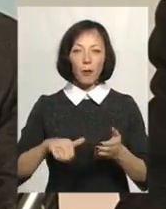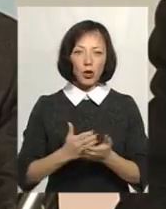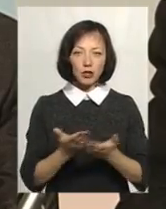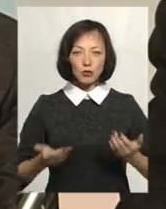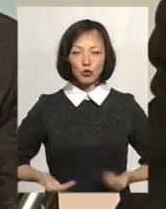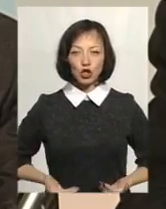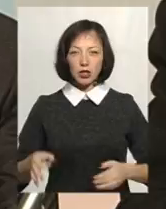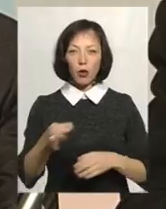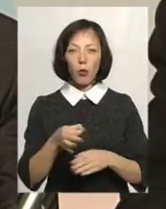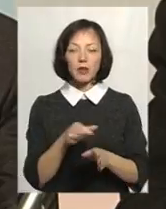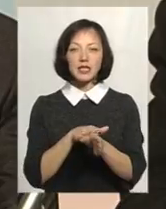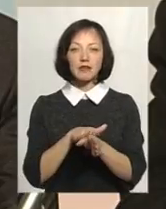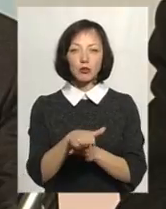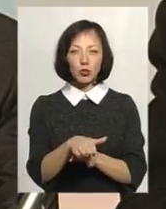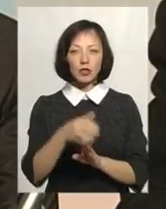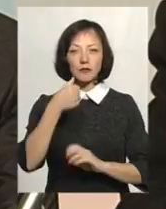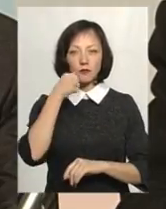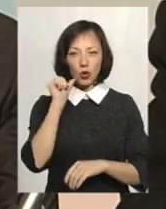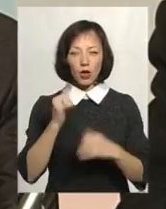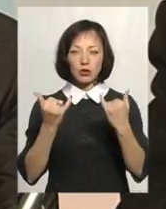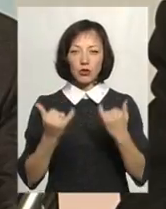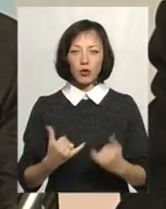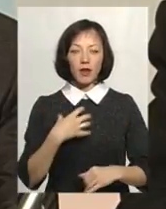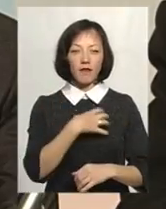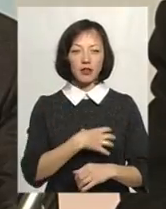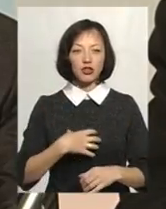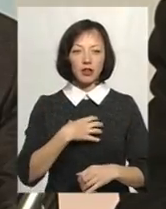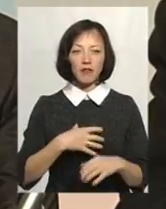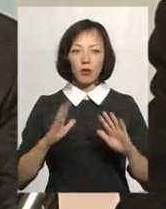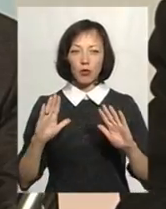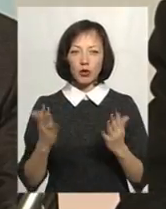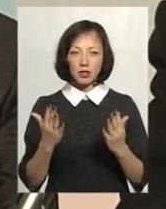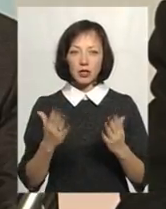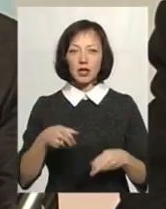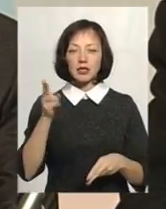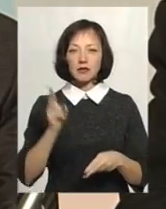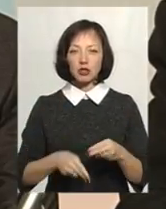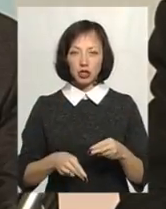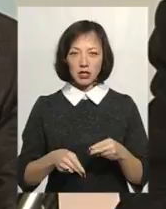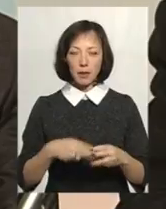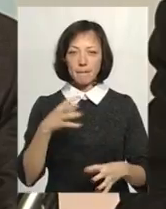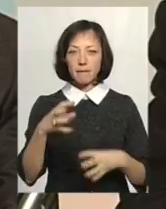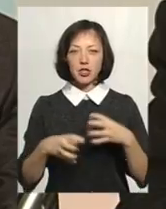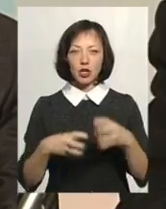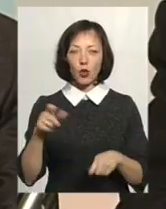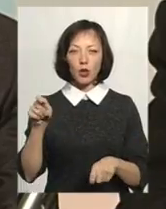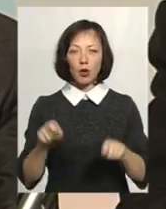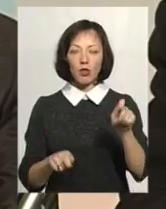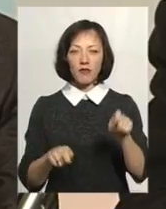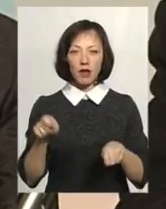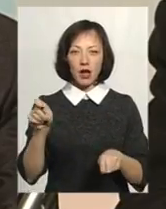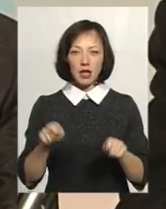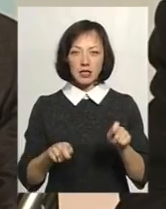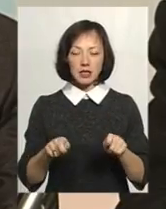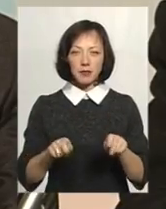відбулася вчора, сьогодні важлива подія. Завершилася міжнародна конференція